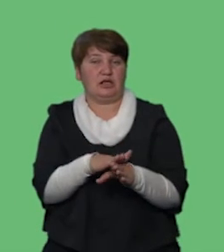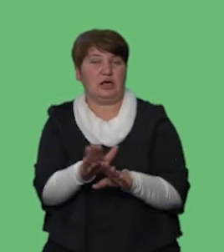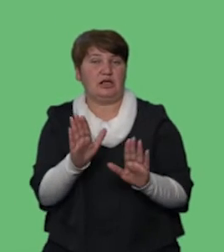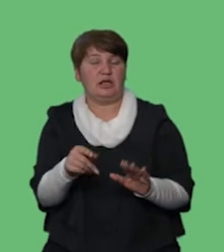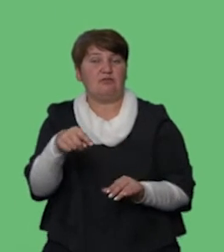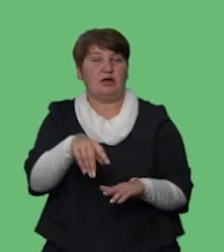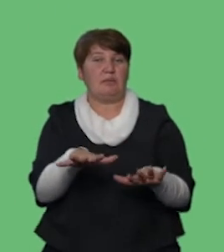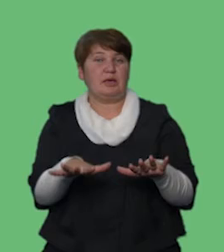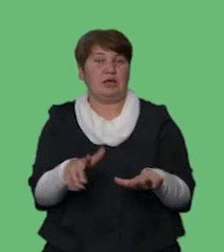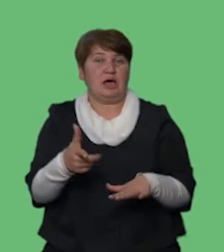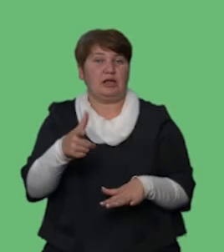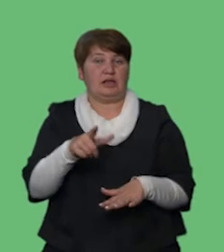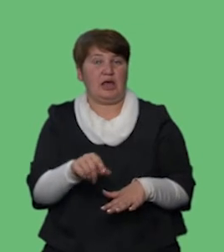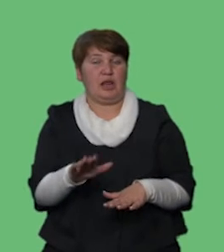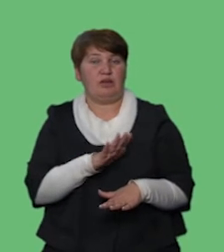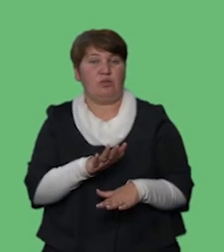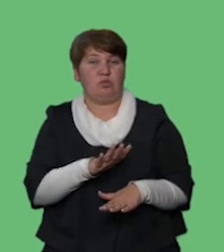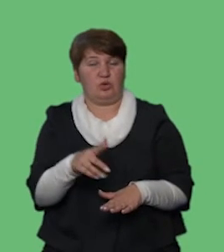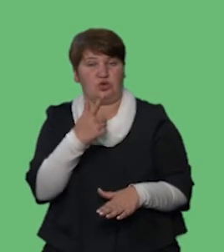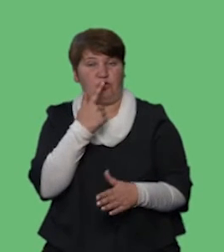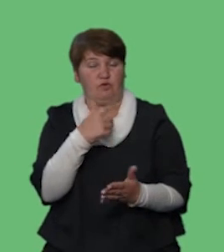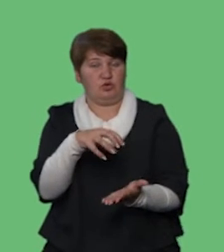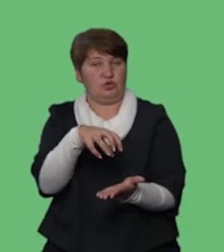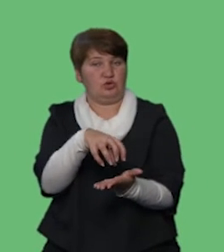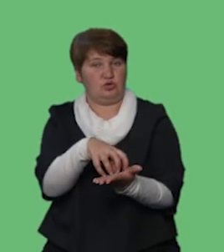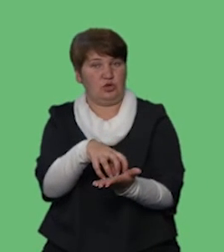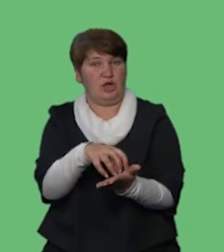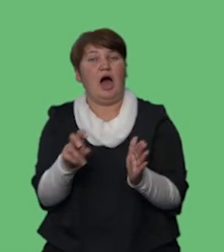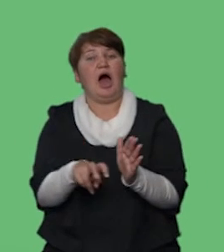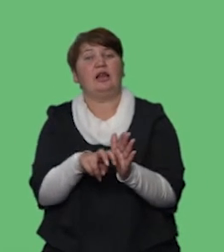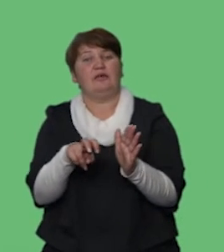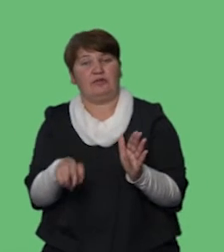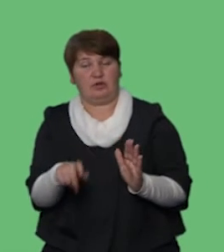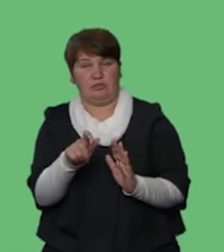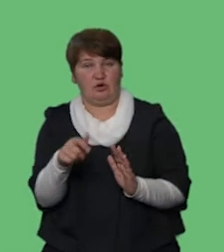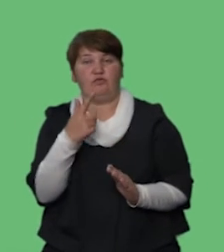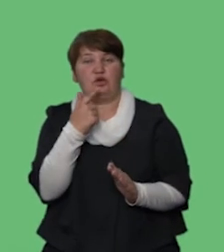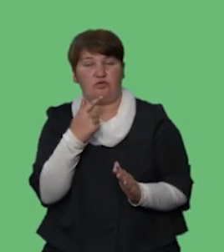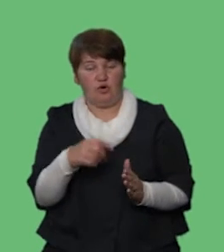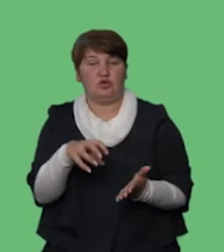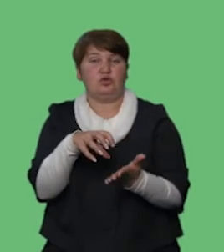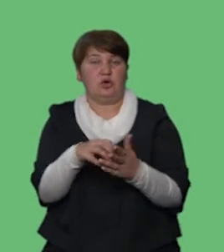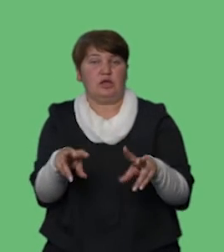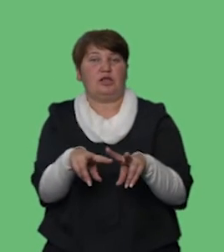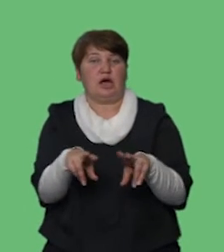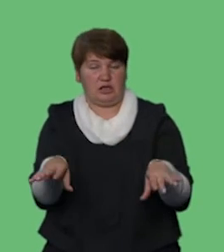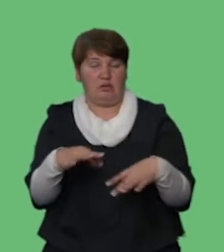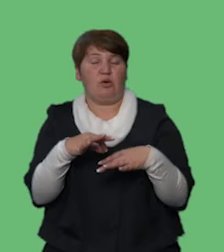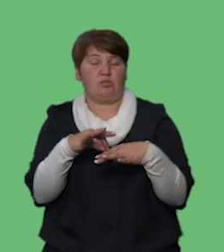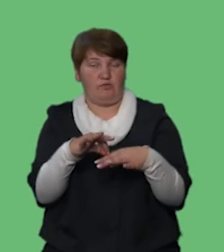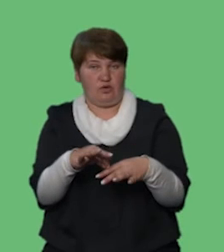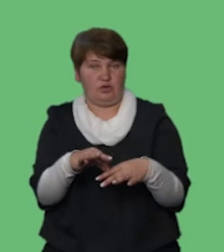місцях, які були не віднесені до червоної зони. Але висадка пасажирів в червоній зоні так само проводилась. В